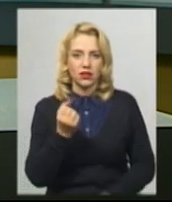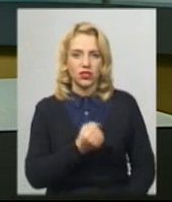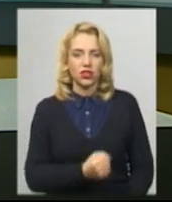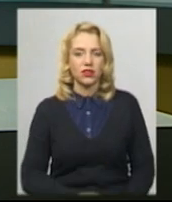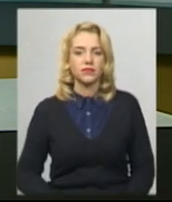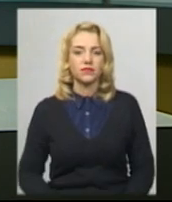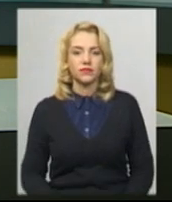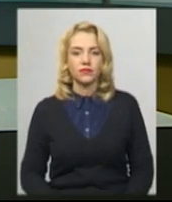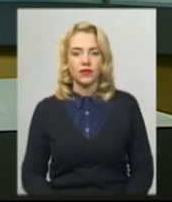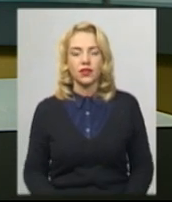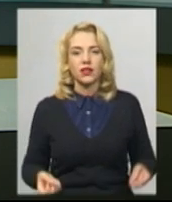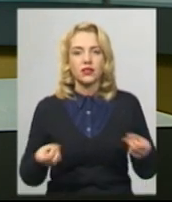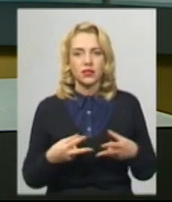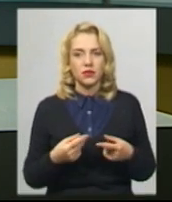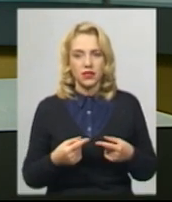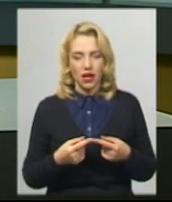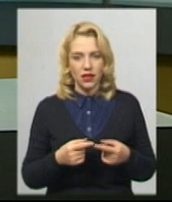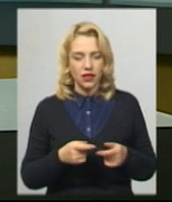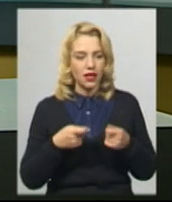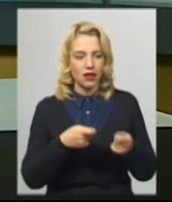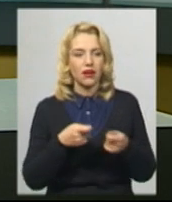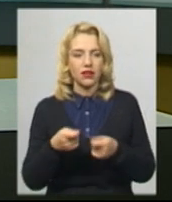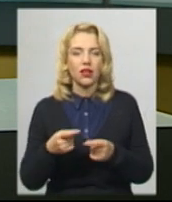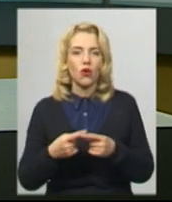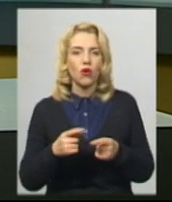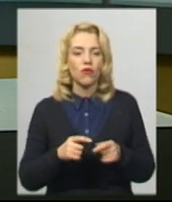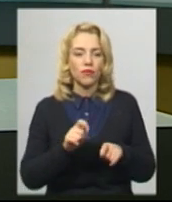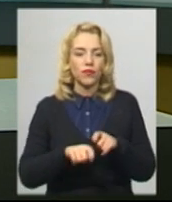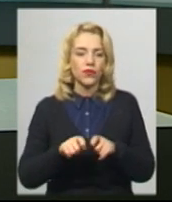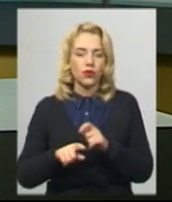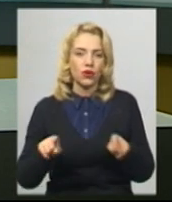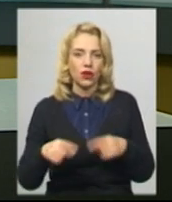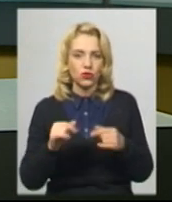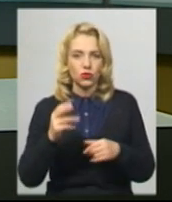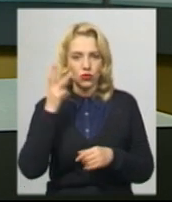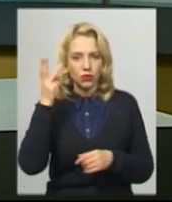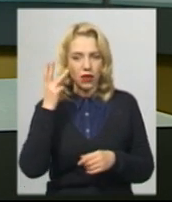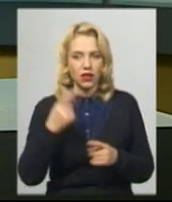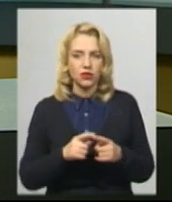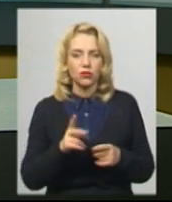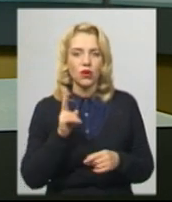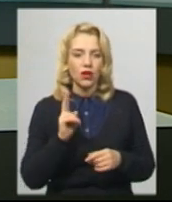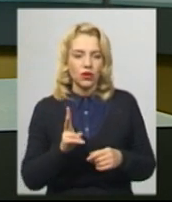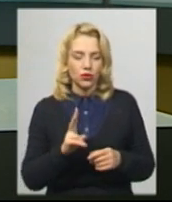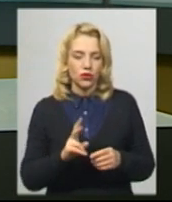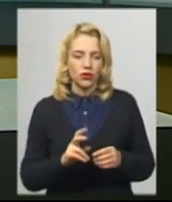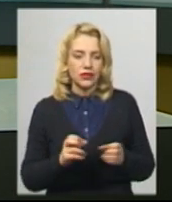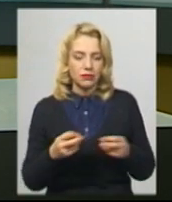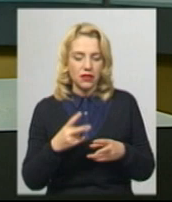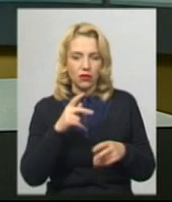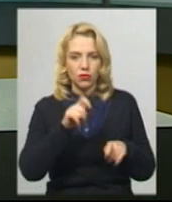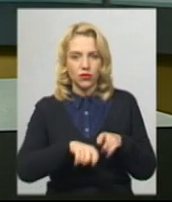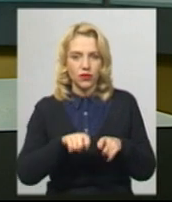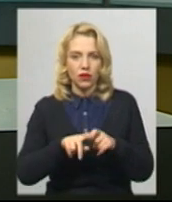Спеціальні рейди організовують у Хмельницькому, аби виявляти тих, хто спалює листя. Про це каже головний фахівець